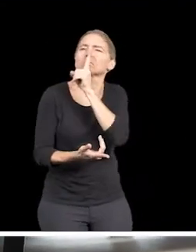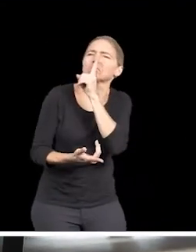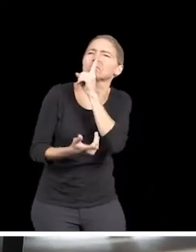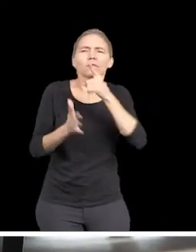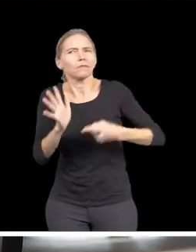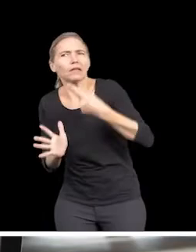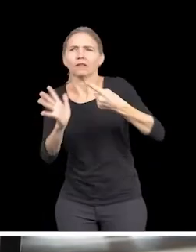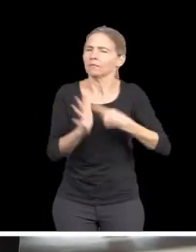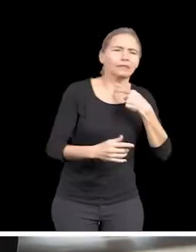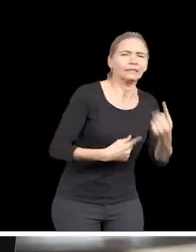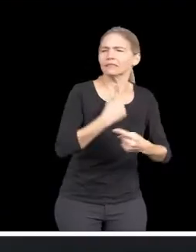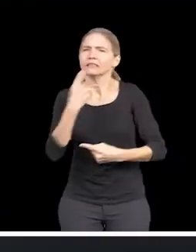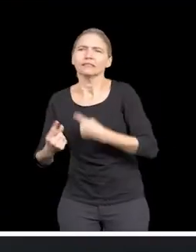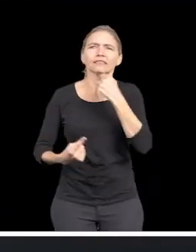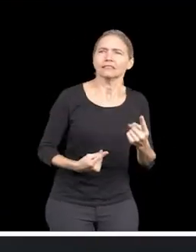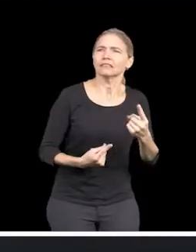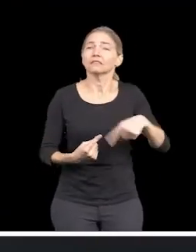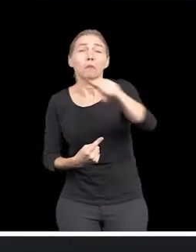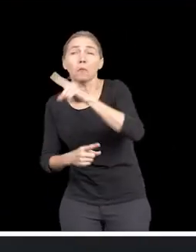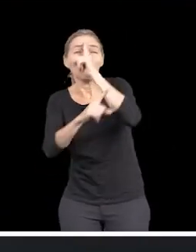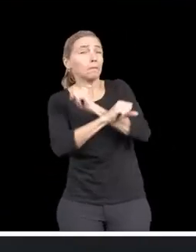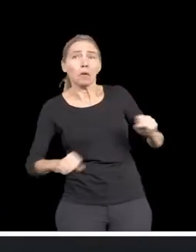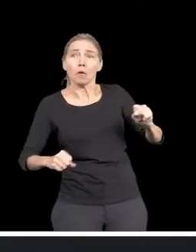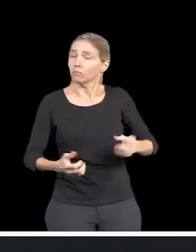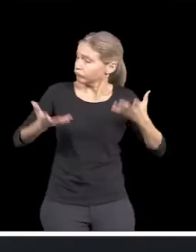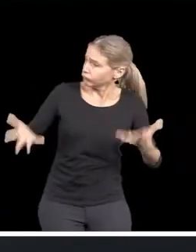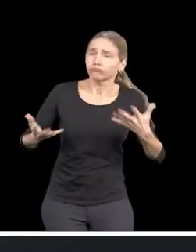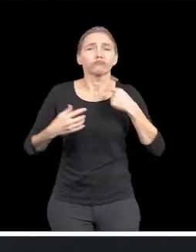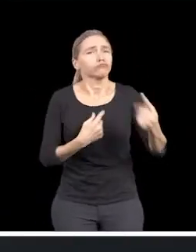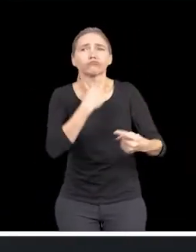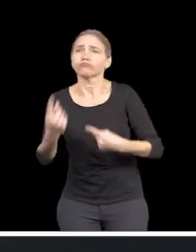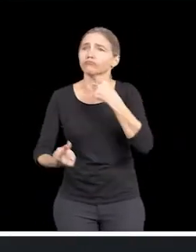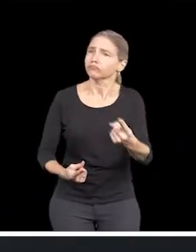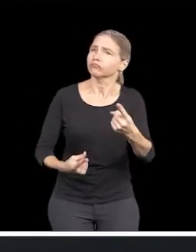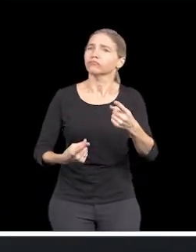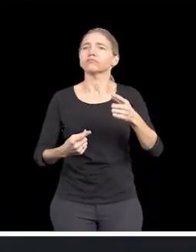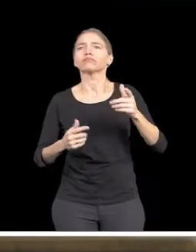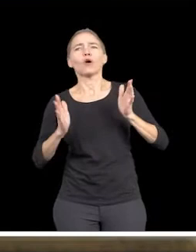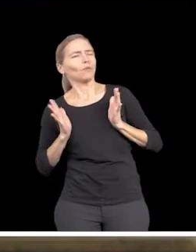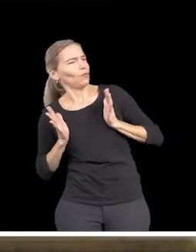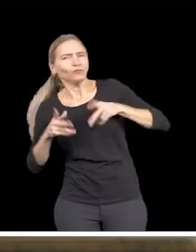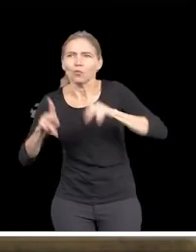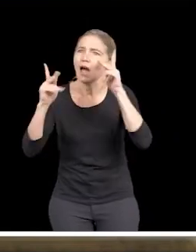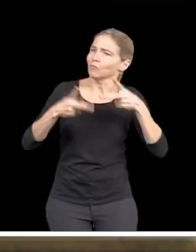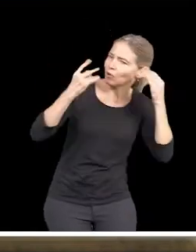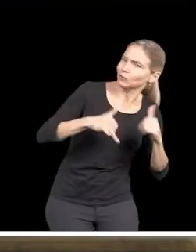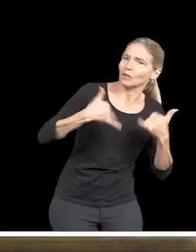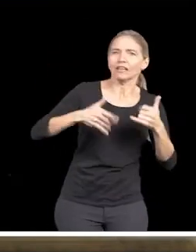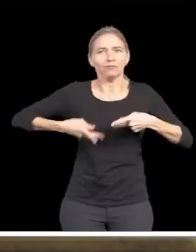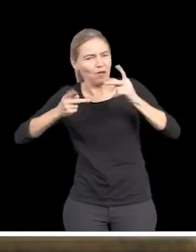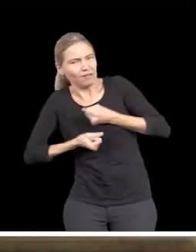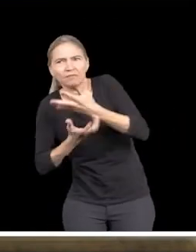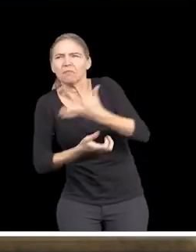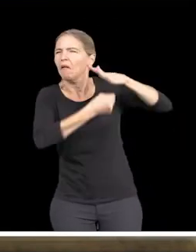mots que personne ne l'a cru. Tu as le droit au repos, le droit de jouer, droit d'expression sans précision, droit